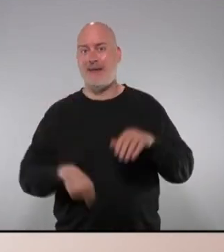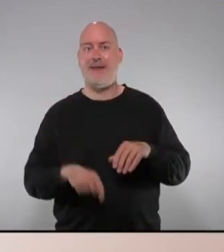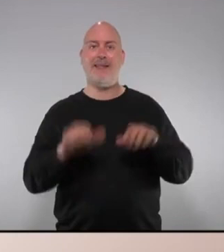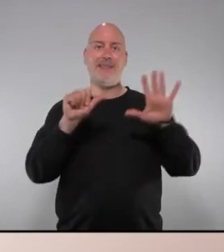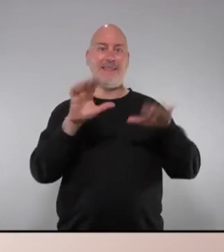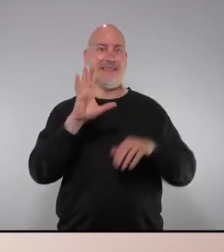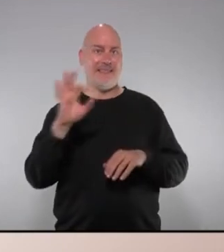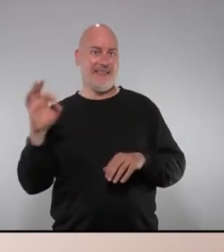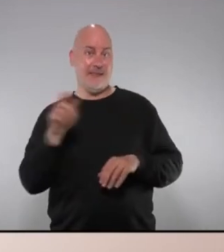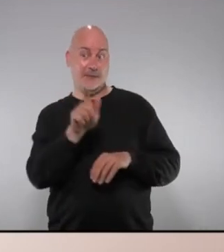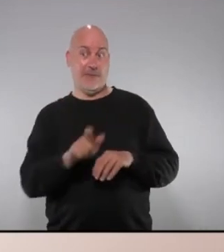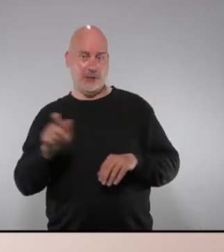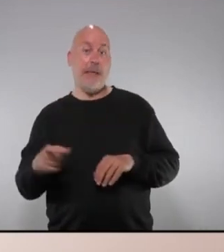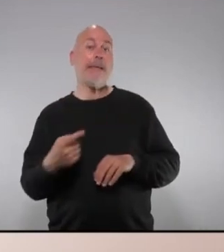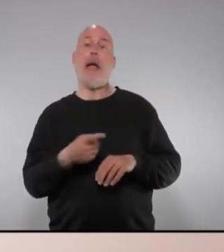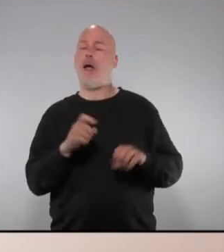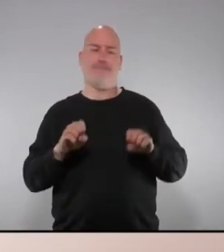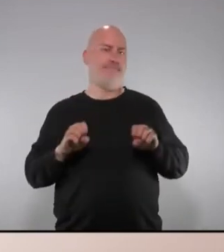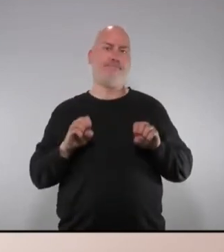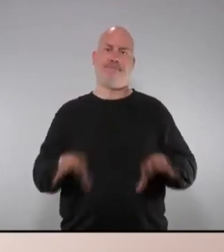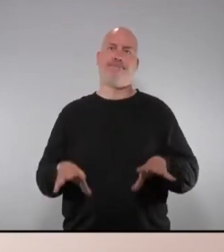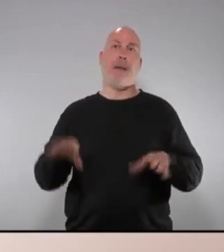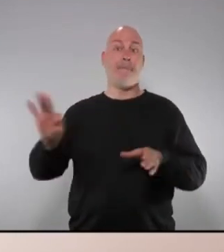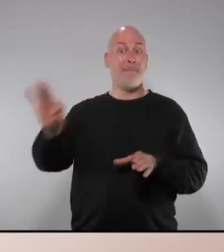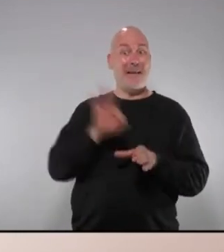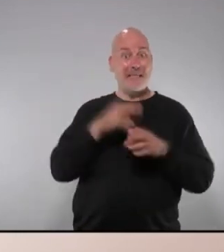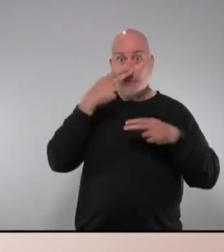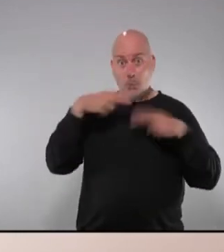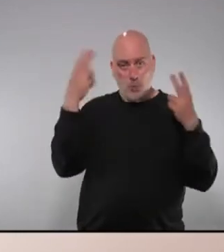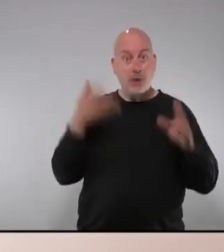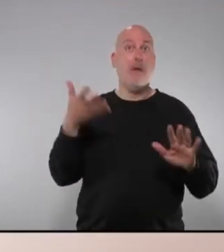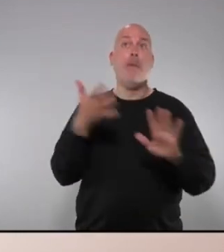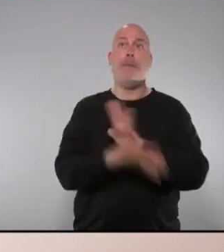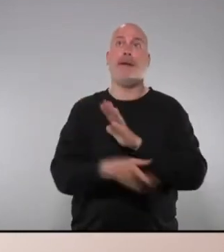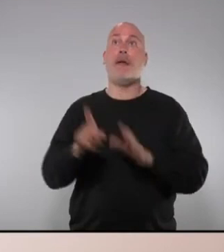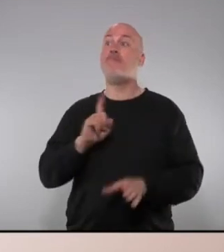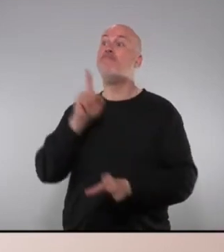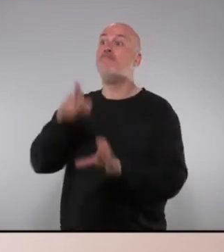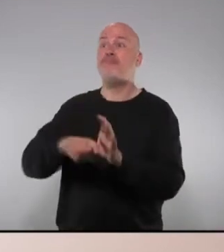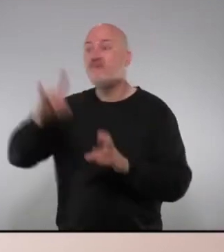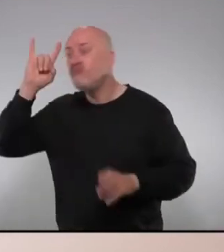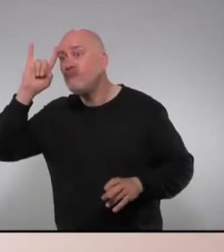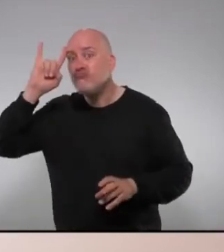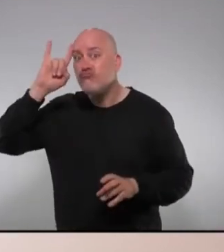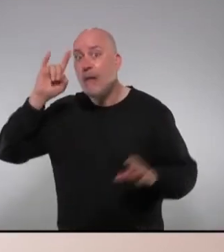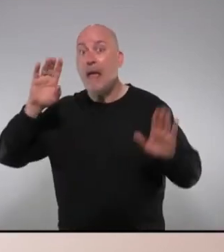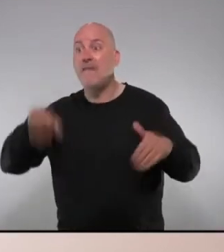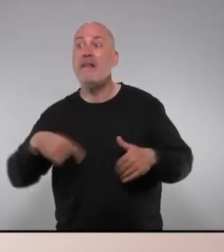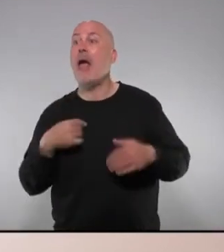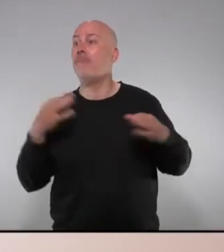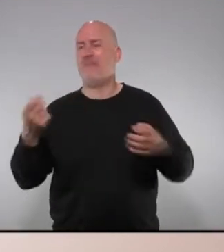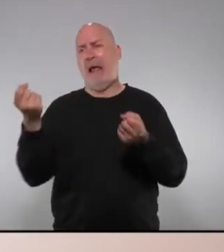persones que algun cop han renunciat a alguna plaça pública perquè en aquell moment s'han apuntat per si de cas però quan els criden no en tenen